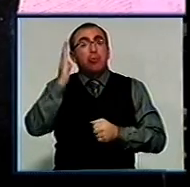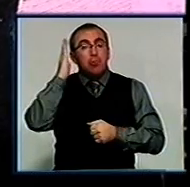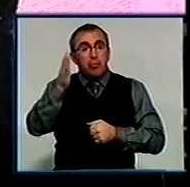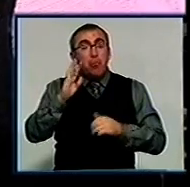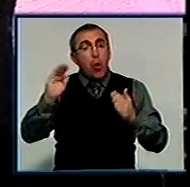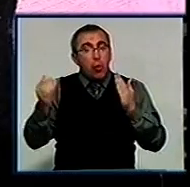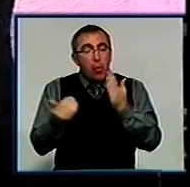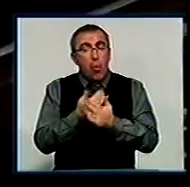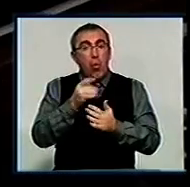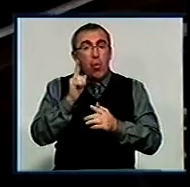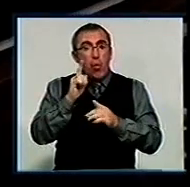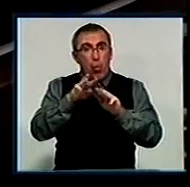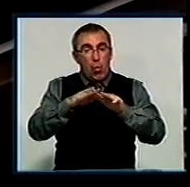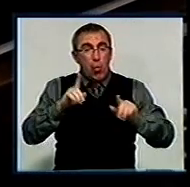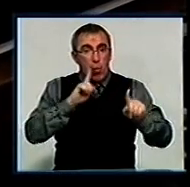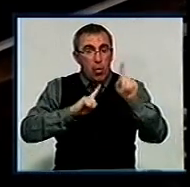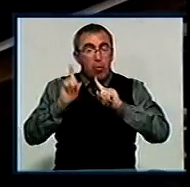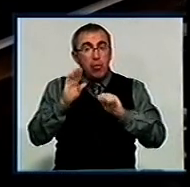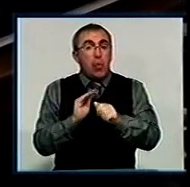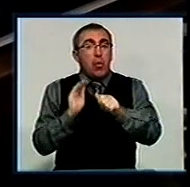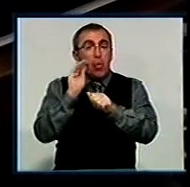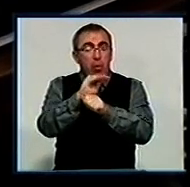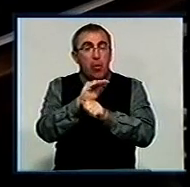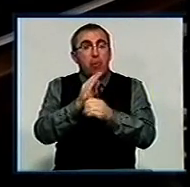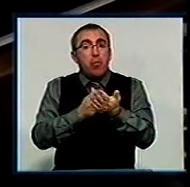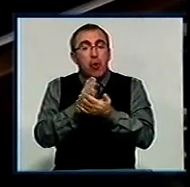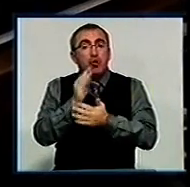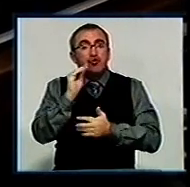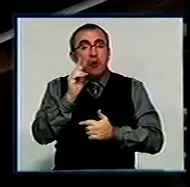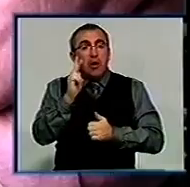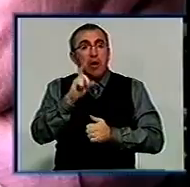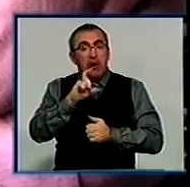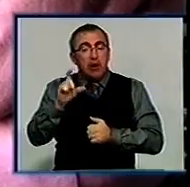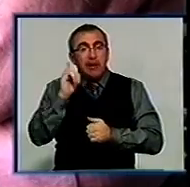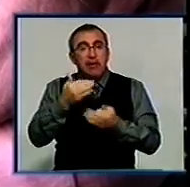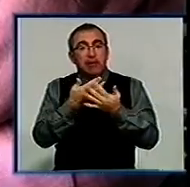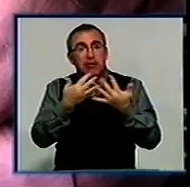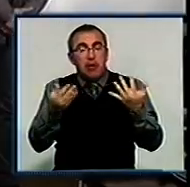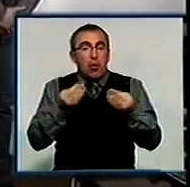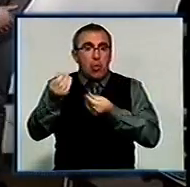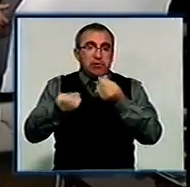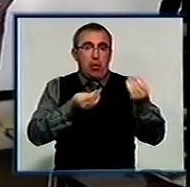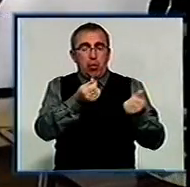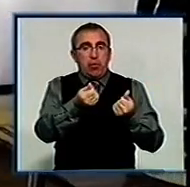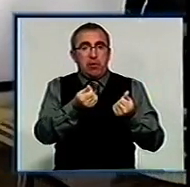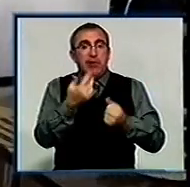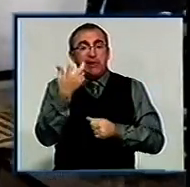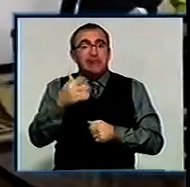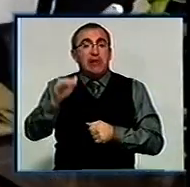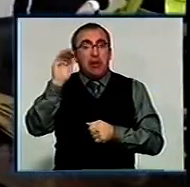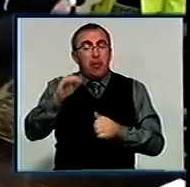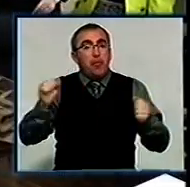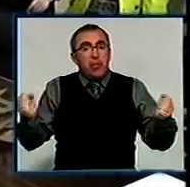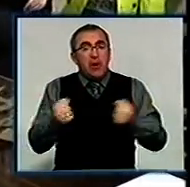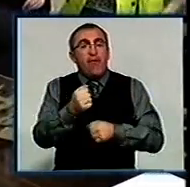-новому. Уряд ухвалив рішення, згідно якого нараховувати дотацію на послуги ЖКГ слід за іншими розрахунками. 300 тисяч на